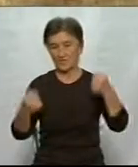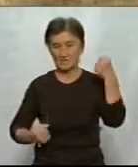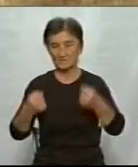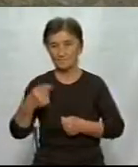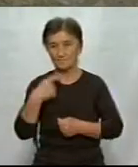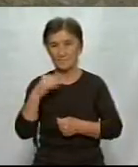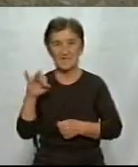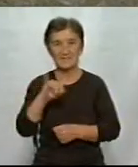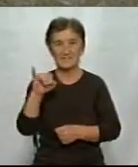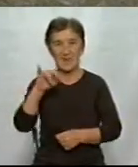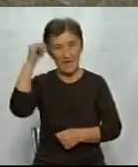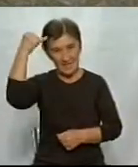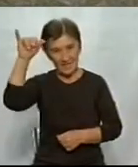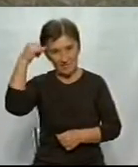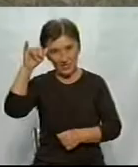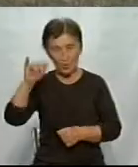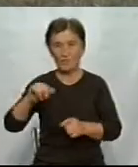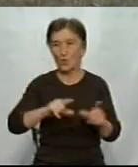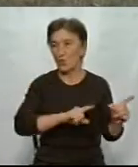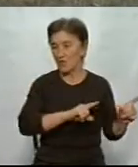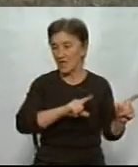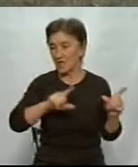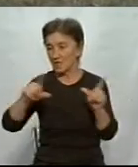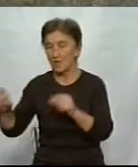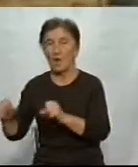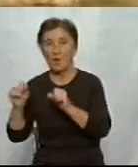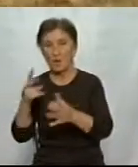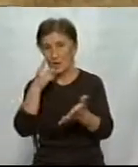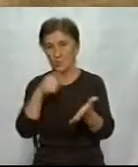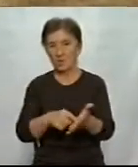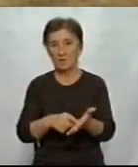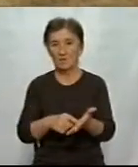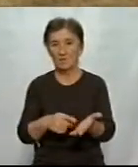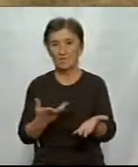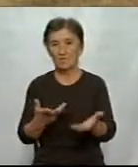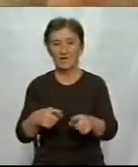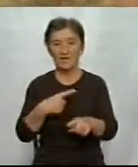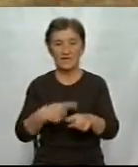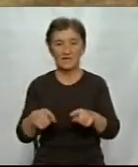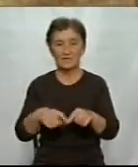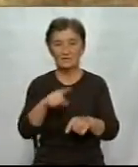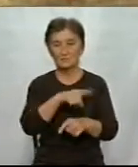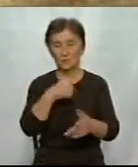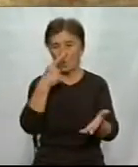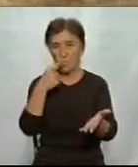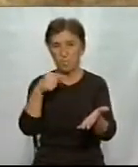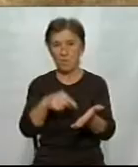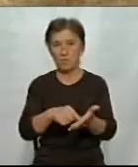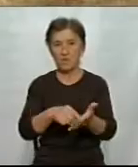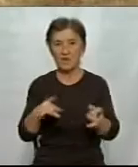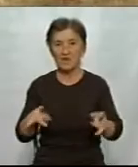Кропивницький з Кривого Рогу. На завантаження. Розповідає, як трапилася аварія. Скорее всего, що вона мені потрапила в мертву зону.